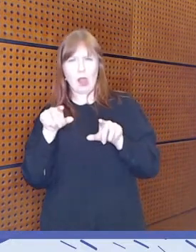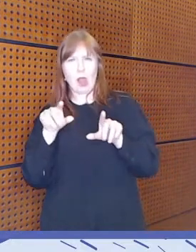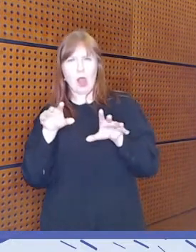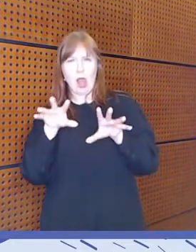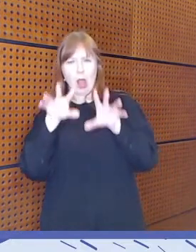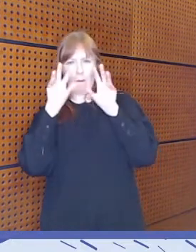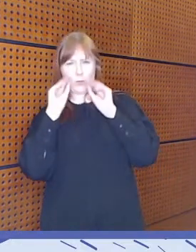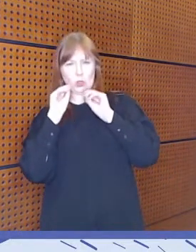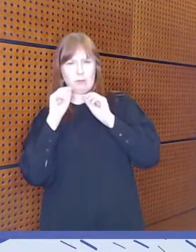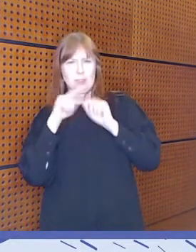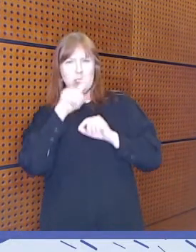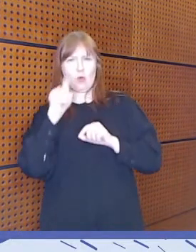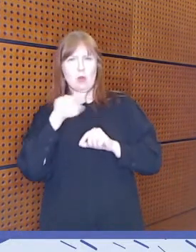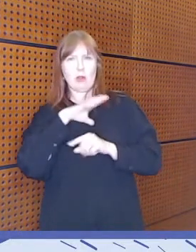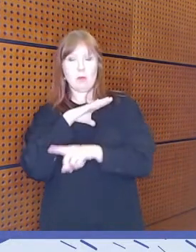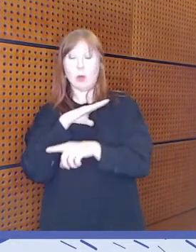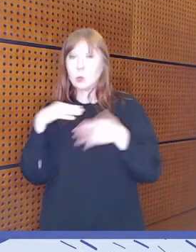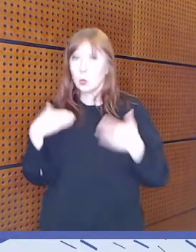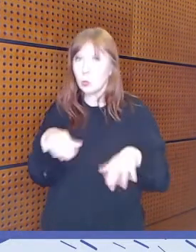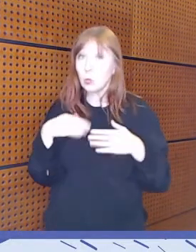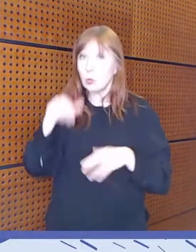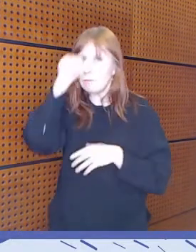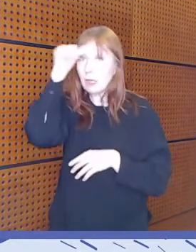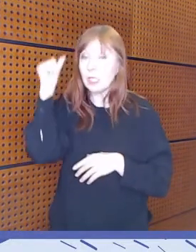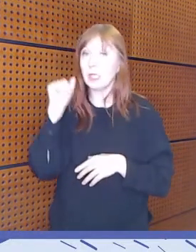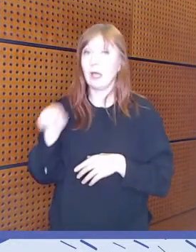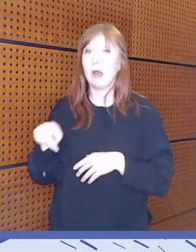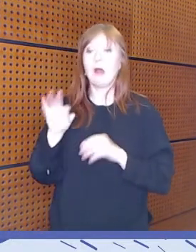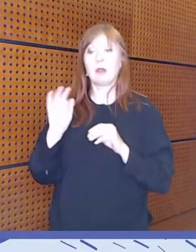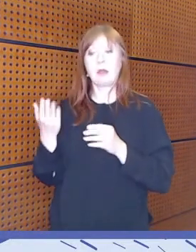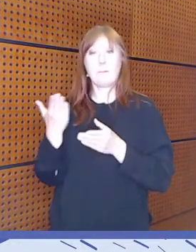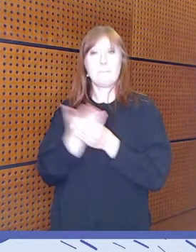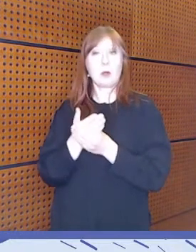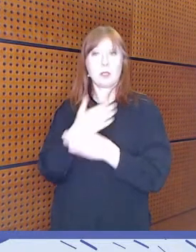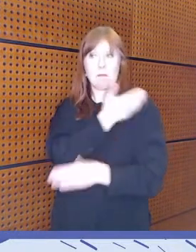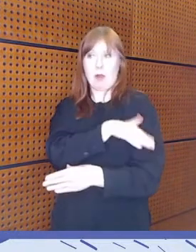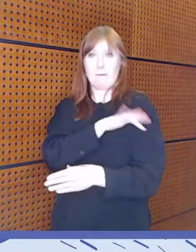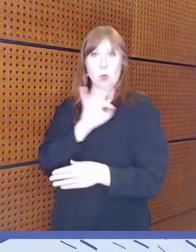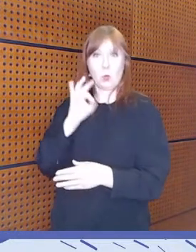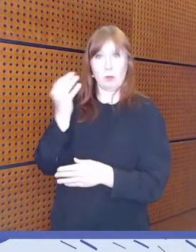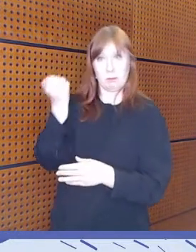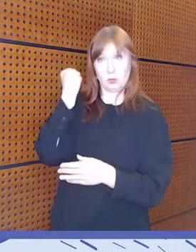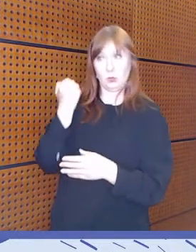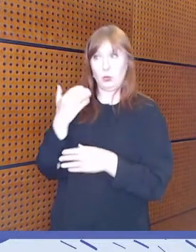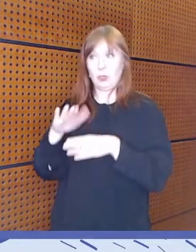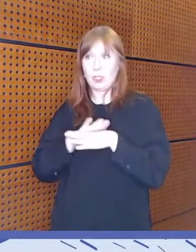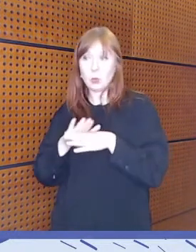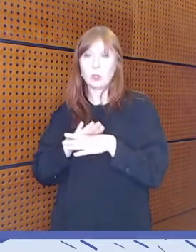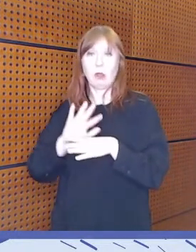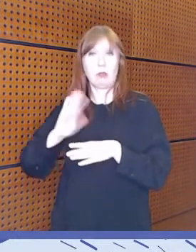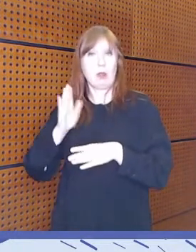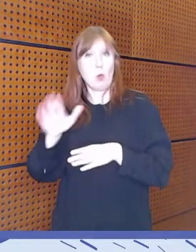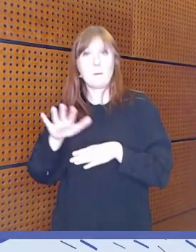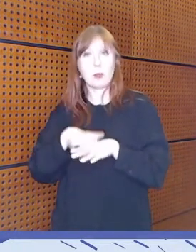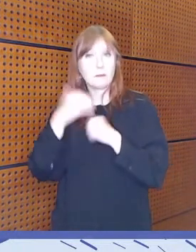isoja haasteita siihen voi liittyä, kuinka pystyy käyttämään pankkipalvelua, omia terveystietoihin liittyviä palveluita. Eli